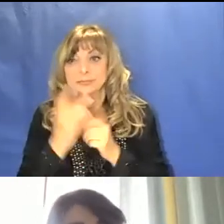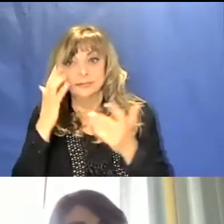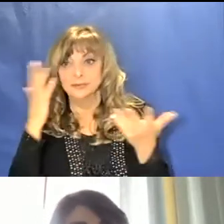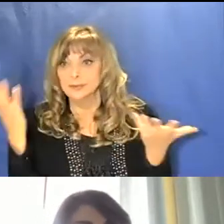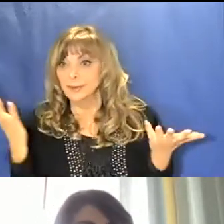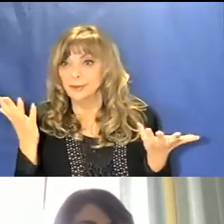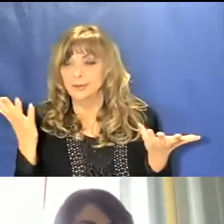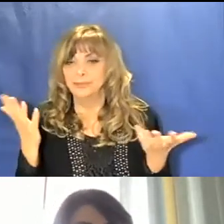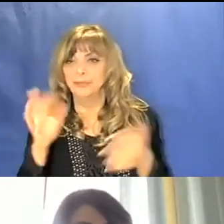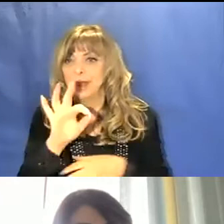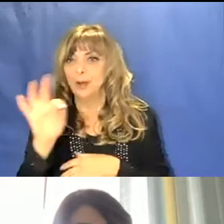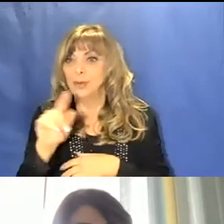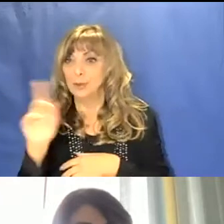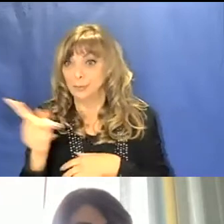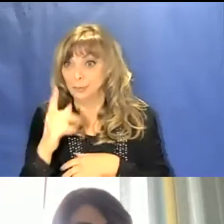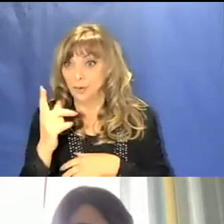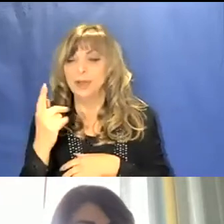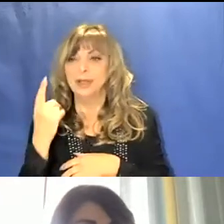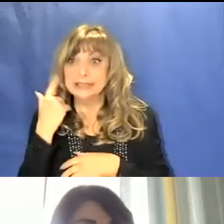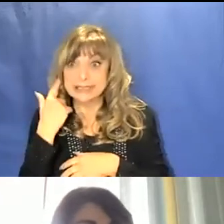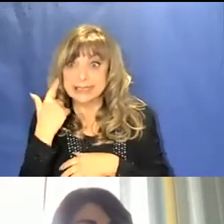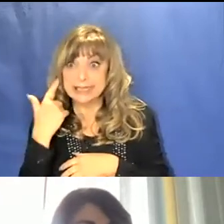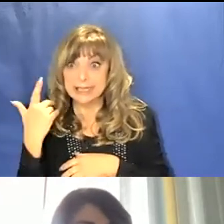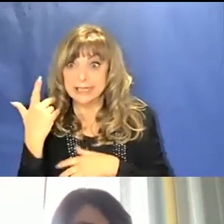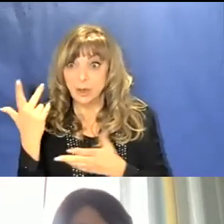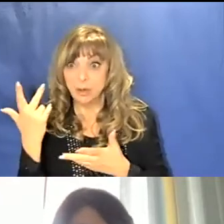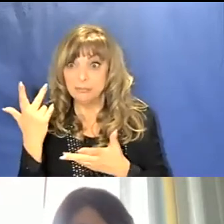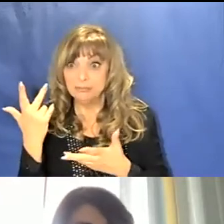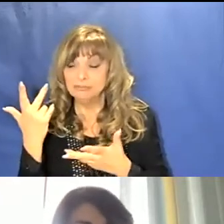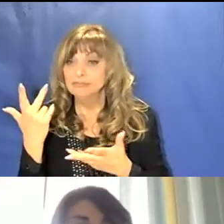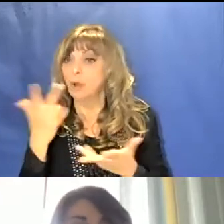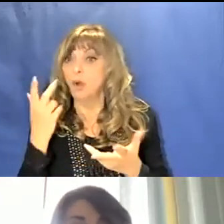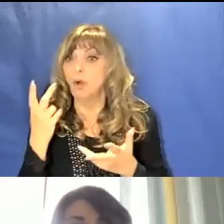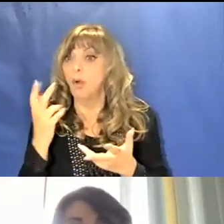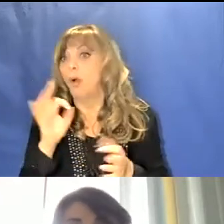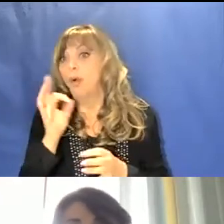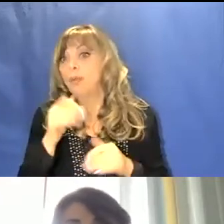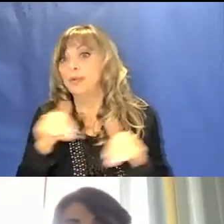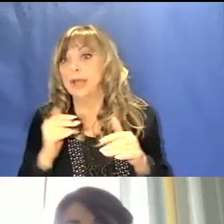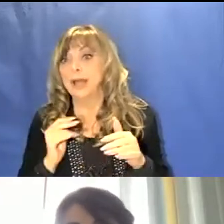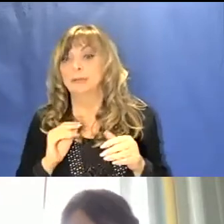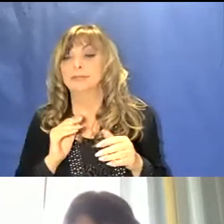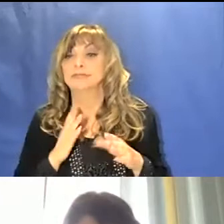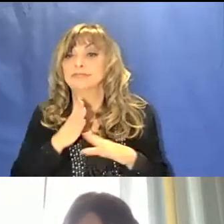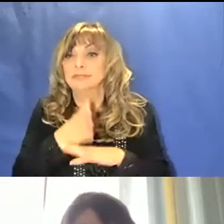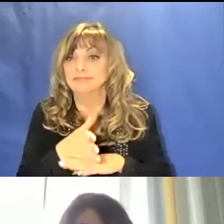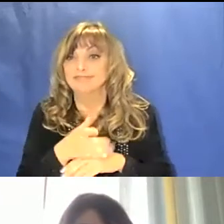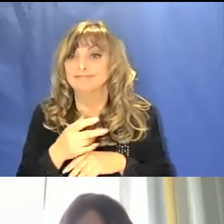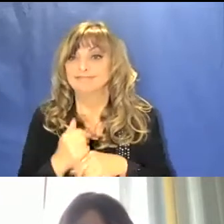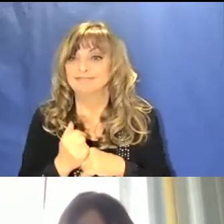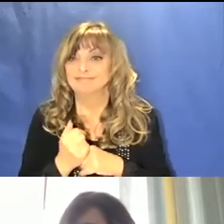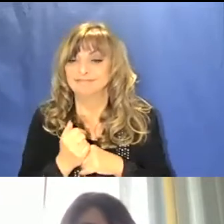qualcuno di voi ne ha mai sentito parlare o l'ha mai visitata, quindi ve la presento